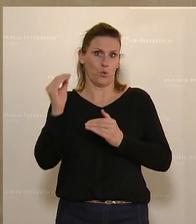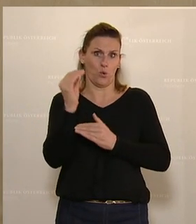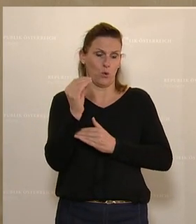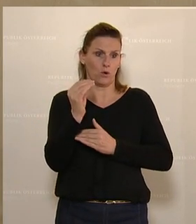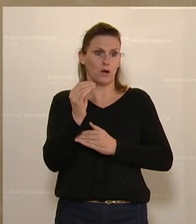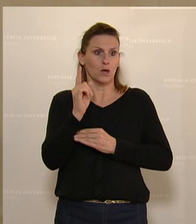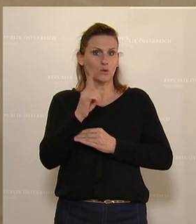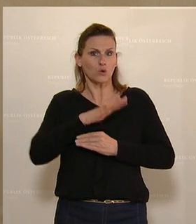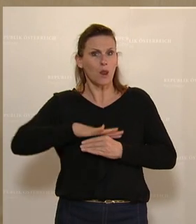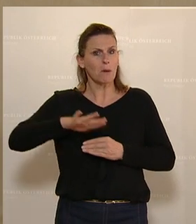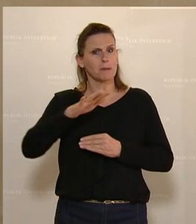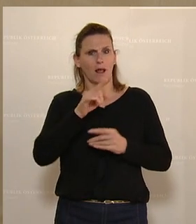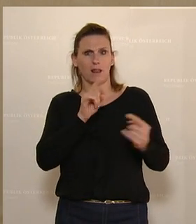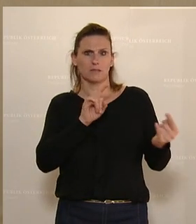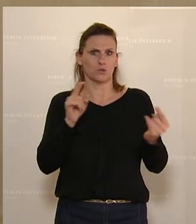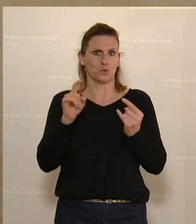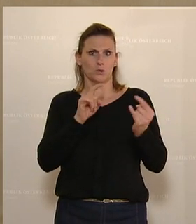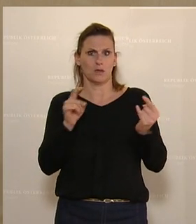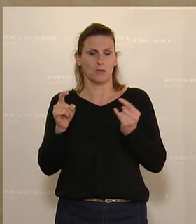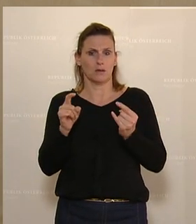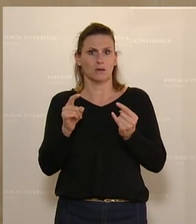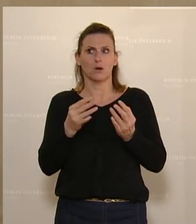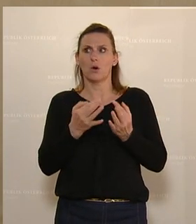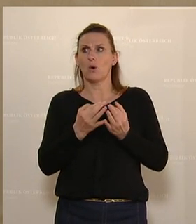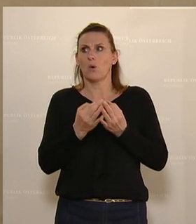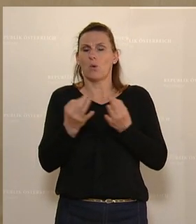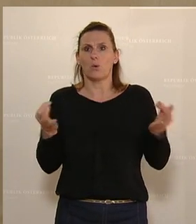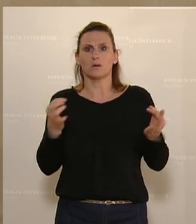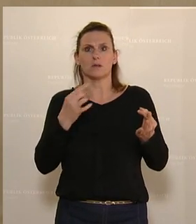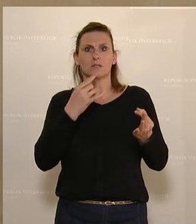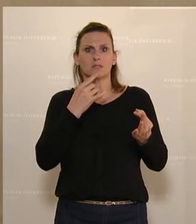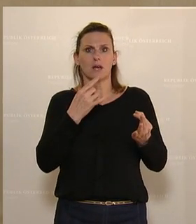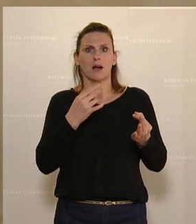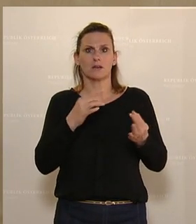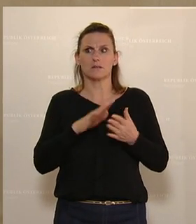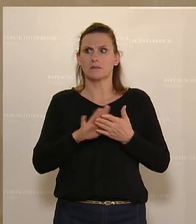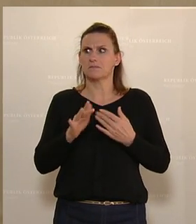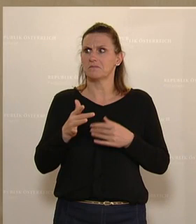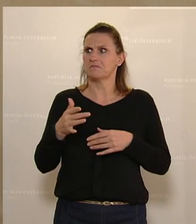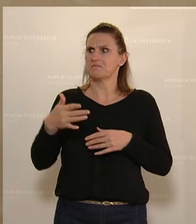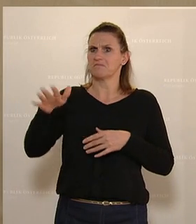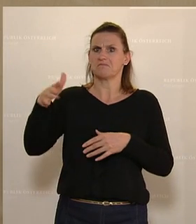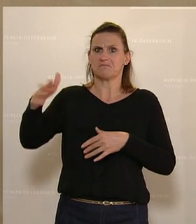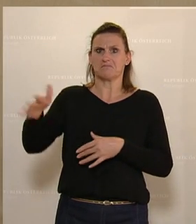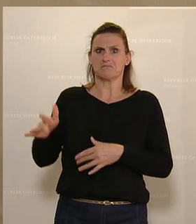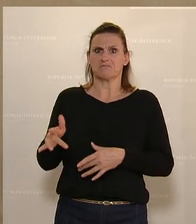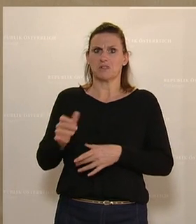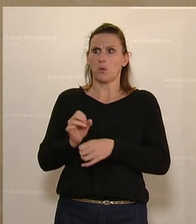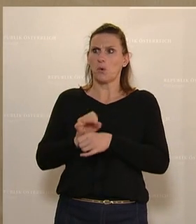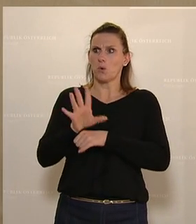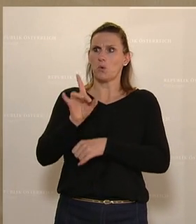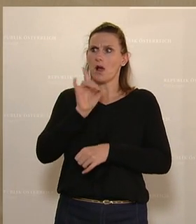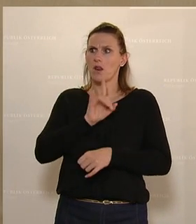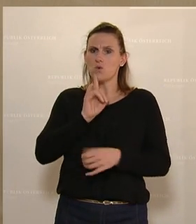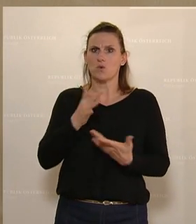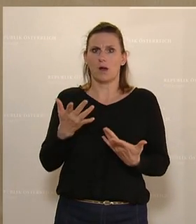Ruhe mit allen diskutieren können, ohne dass man jetzt irgendwie in das Eck der Corona-Leugner und sonstigen Schimpfbegriffe,